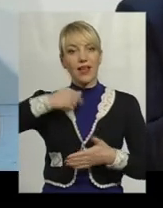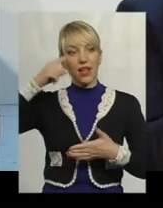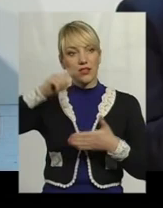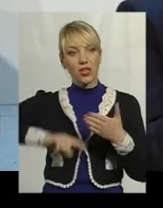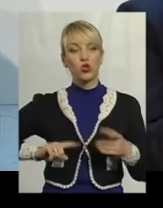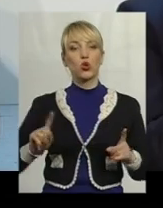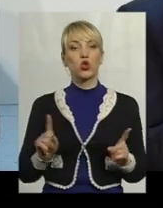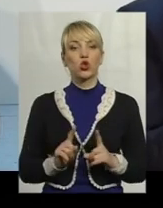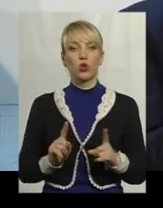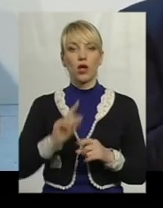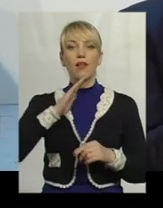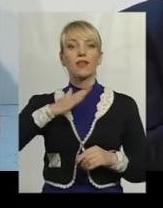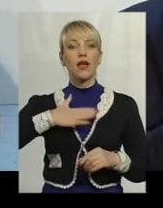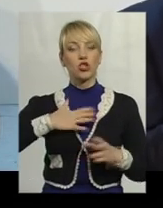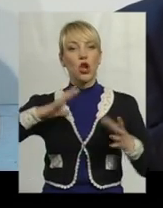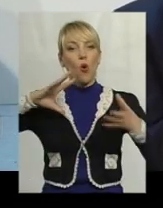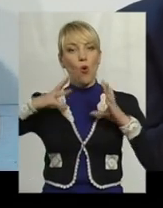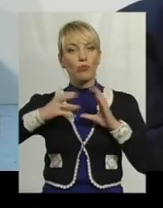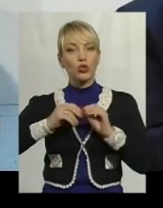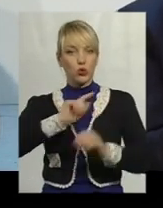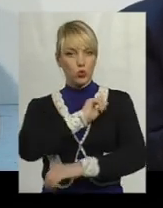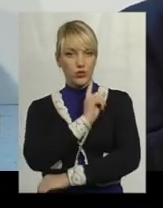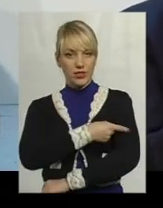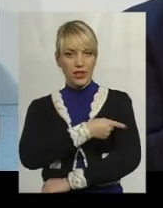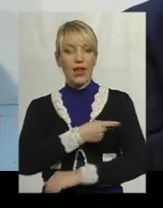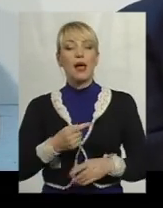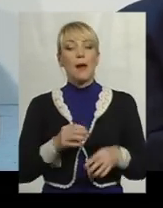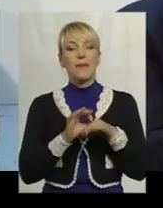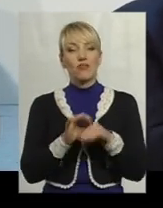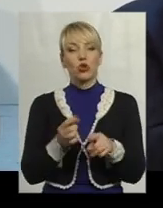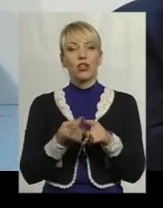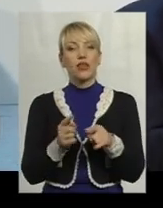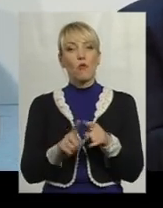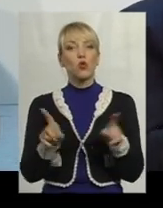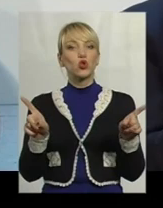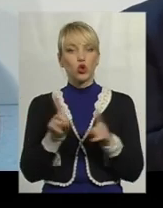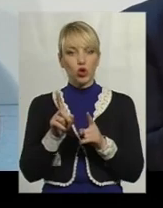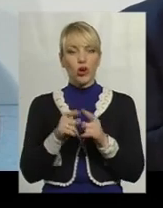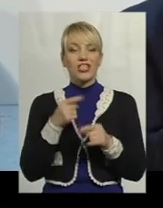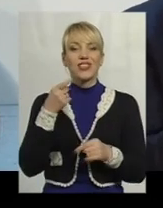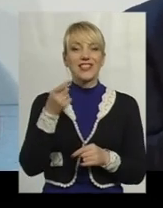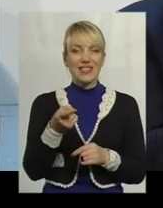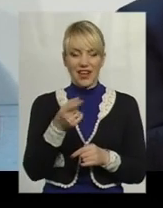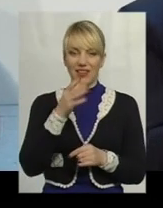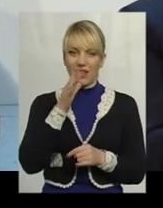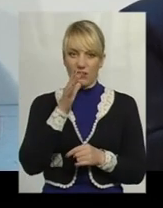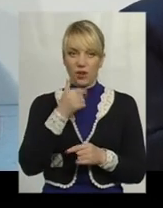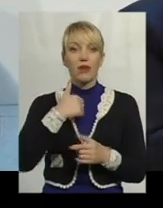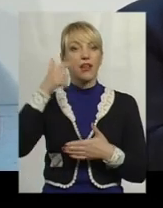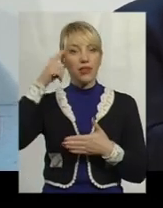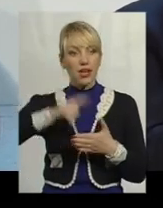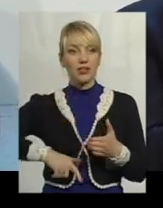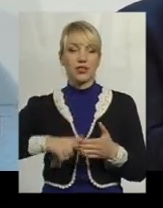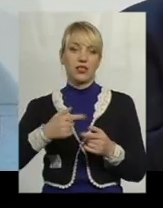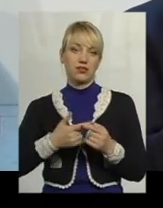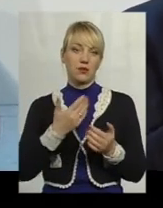наші общі усилия все-таки приведуть до того, що через некоторе час, я надеюсь, довольно